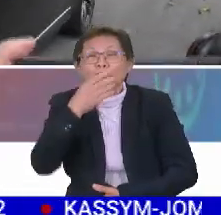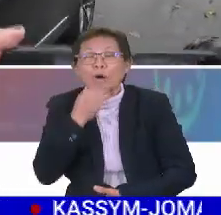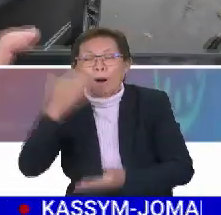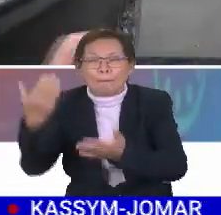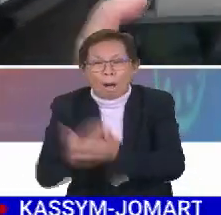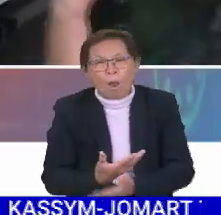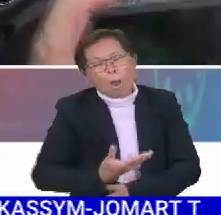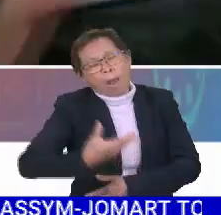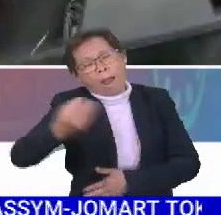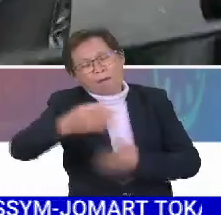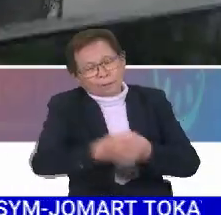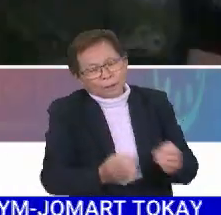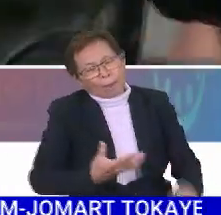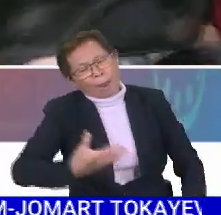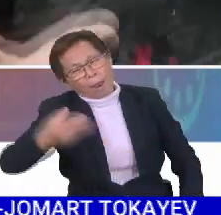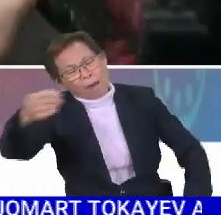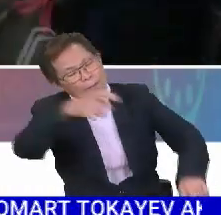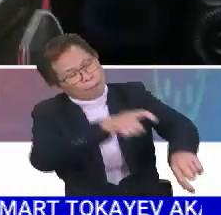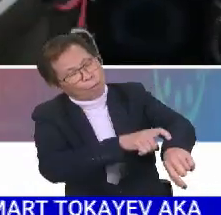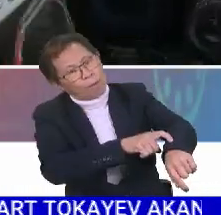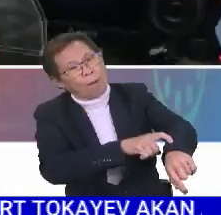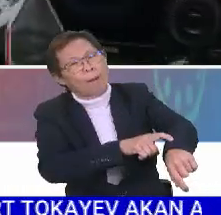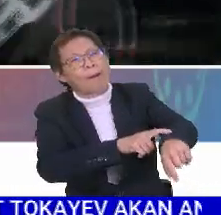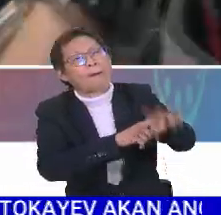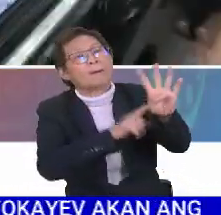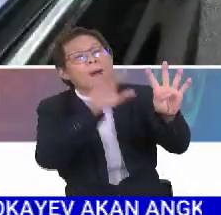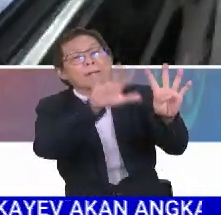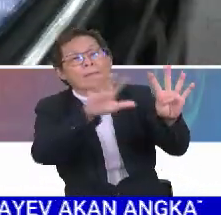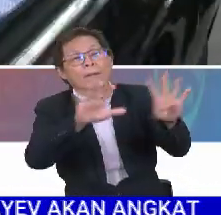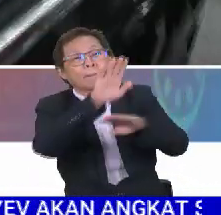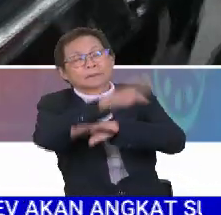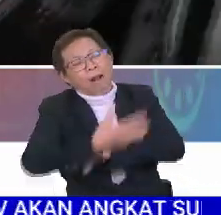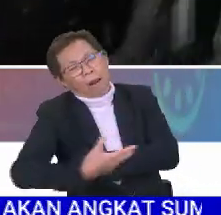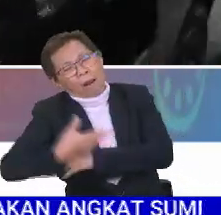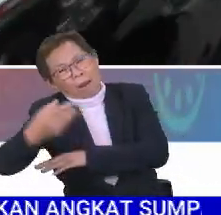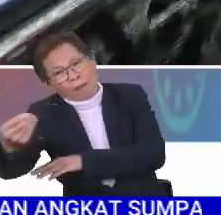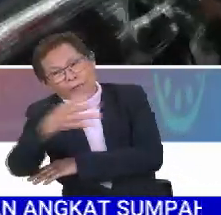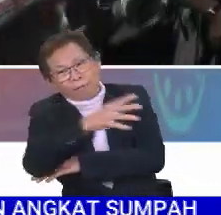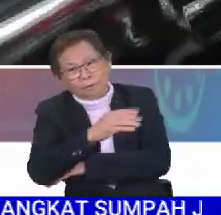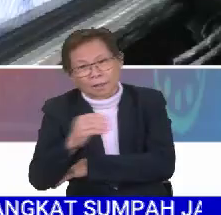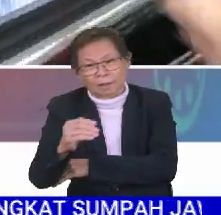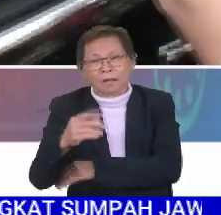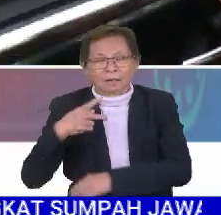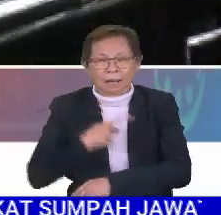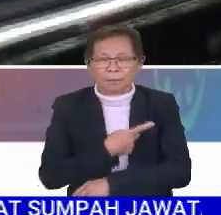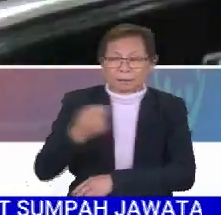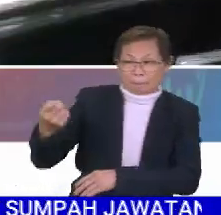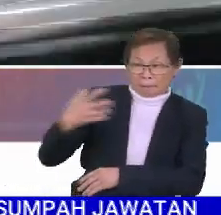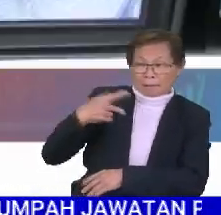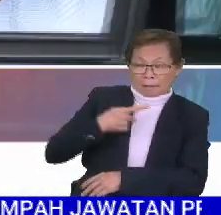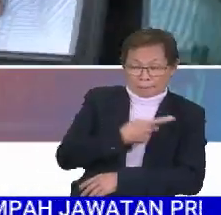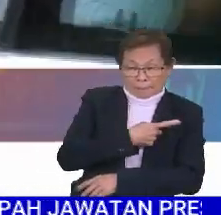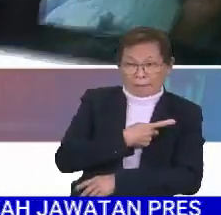meninggalkan pejabat beliau kira-kira pada pukul 4.55 minit petang. Dan kami dipahamkan